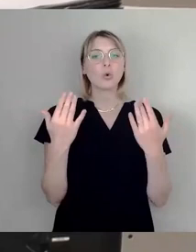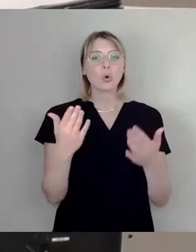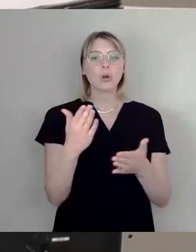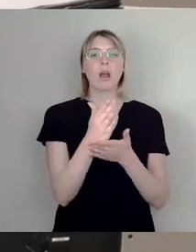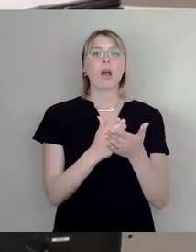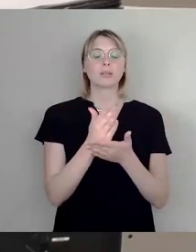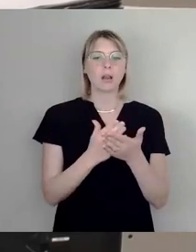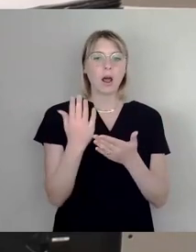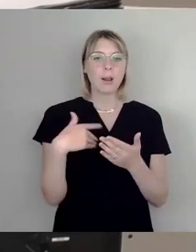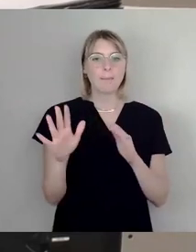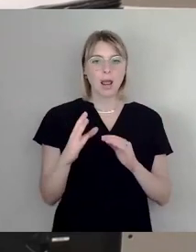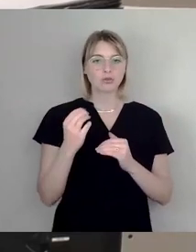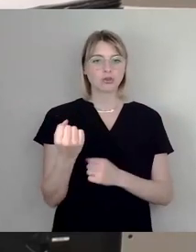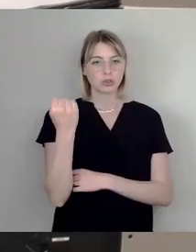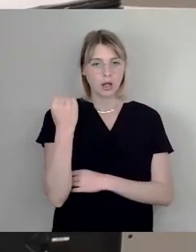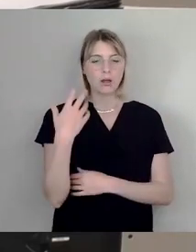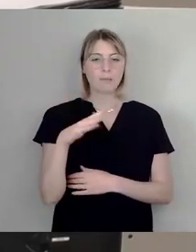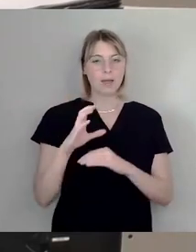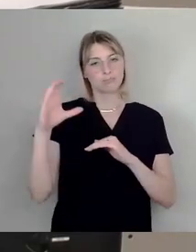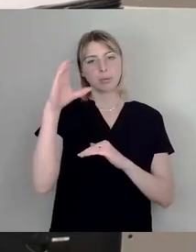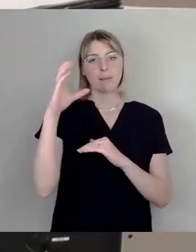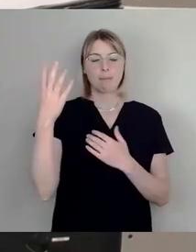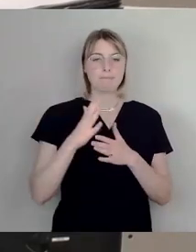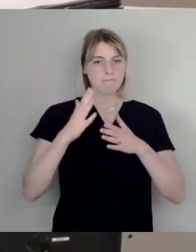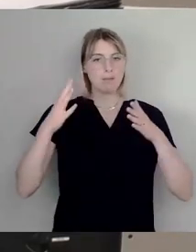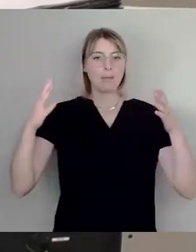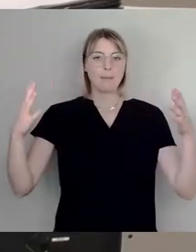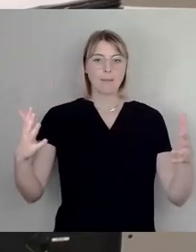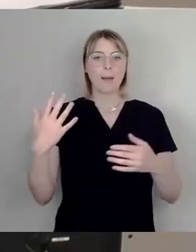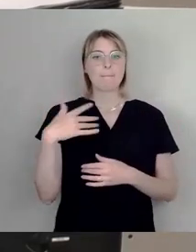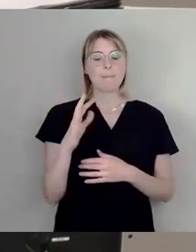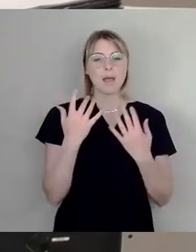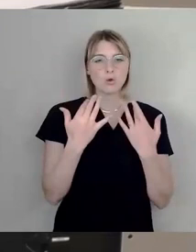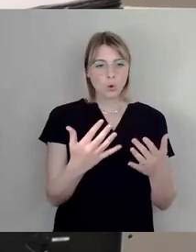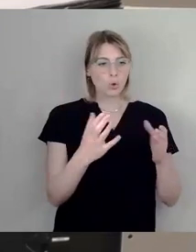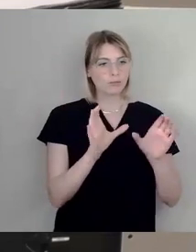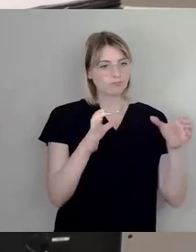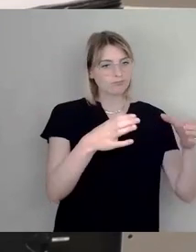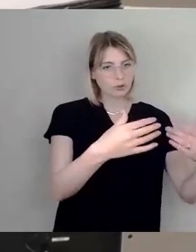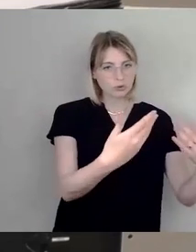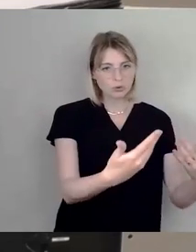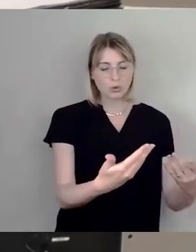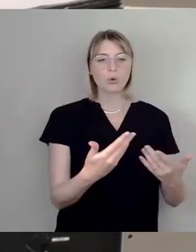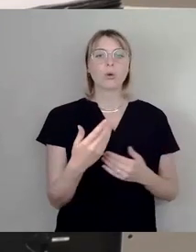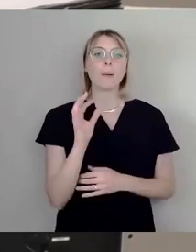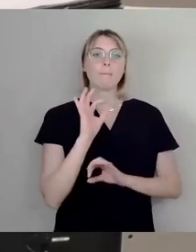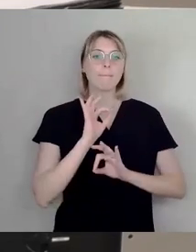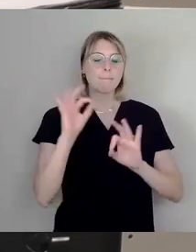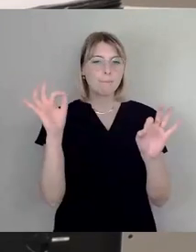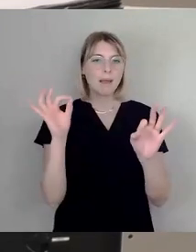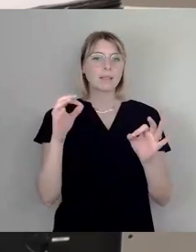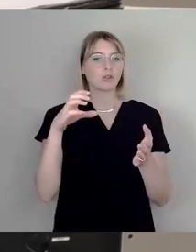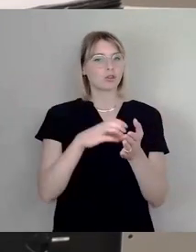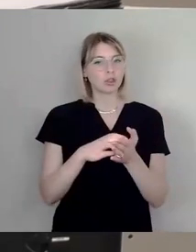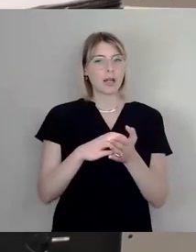erhöht wird. Wir wollen Grüneinfassungen haben, die sich besser im Stadtbild machen.